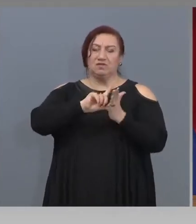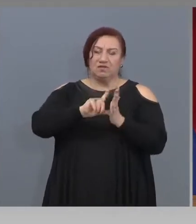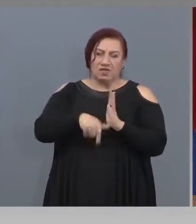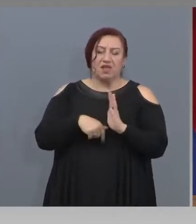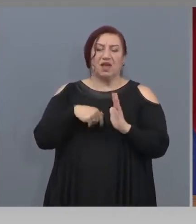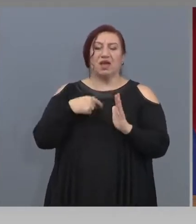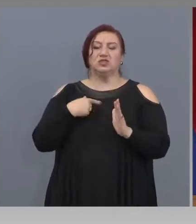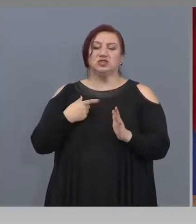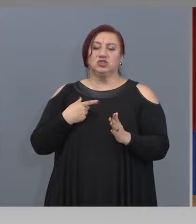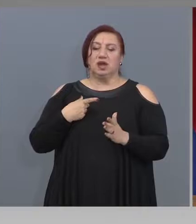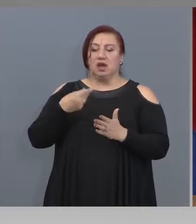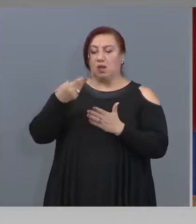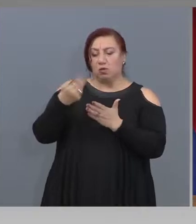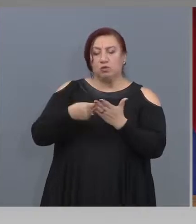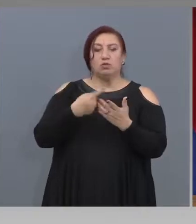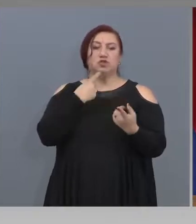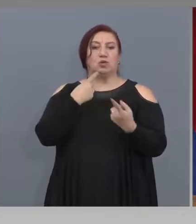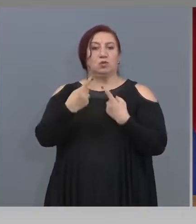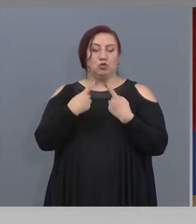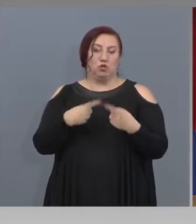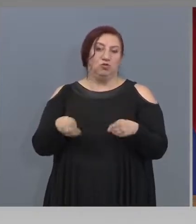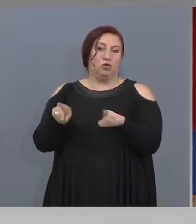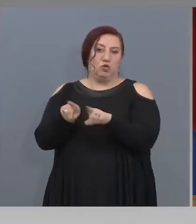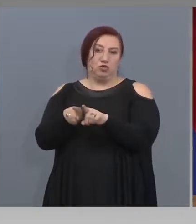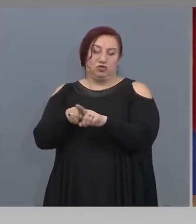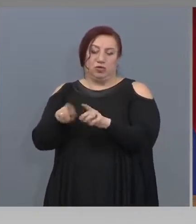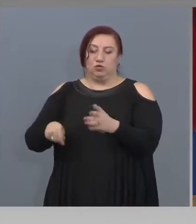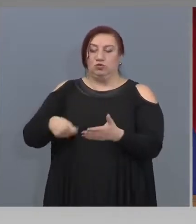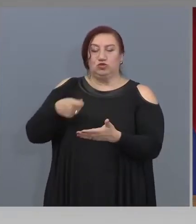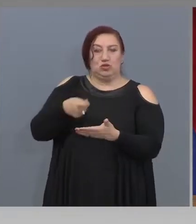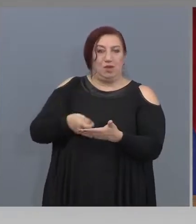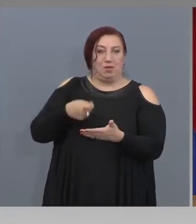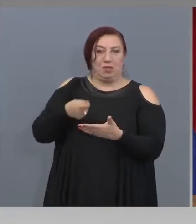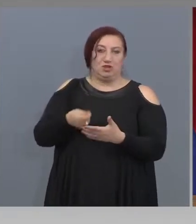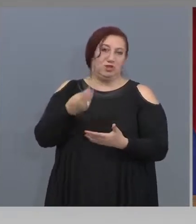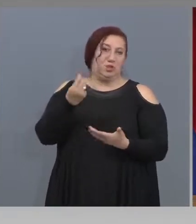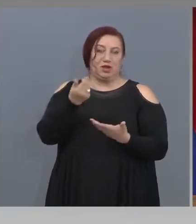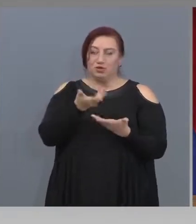премине към подписване на договор и съответно изплащане на сумите.